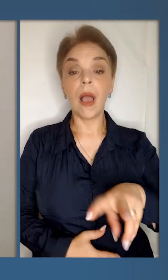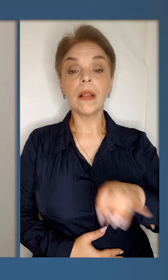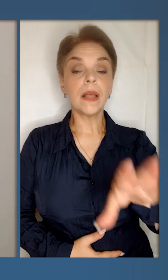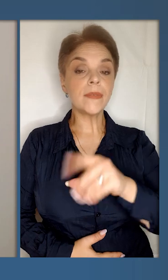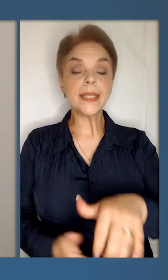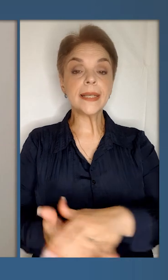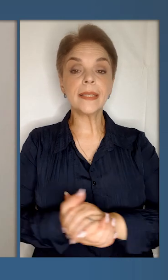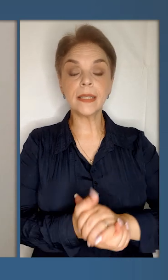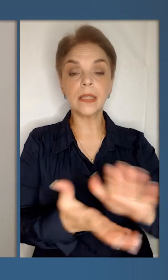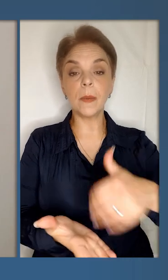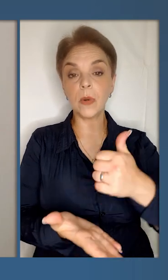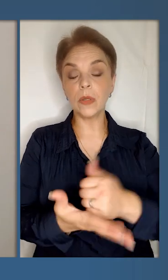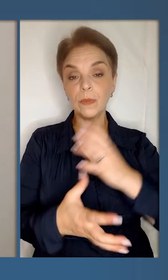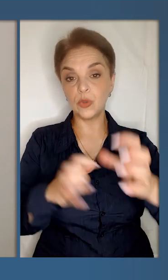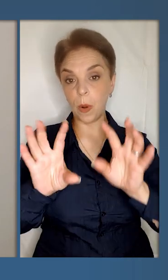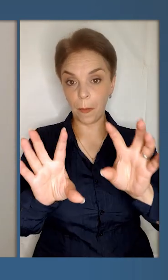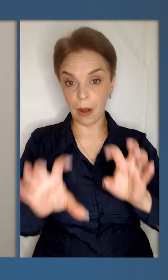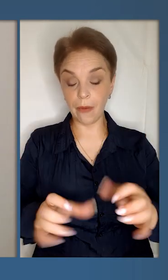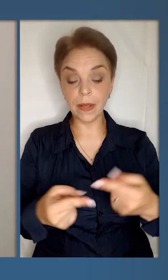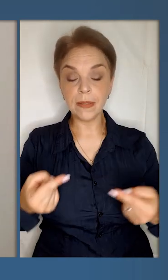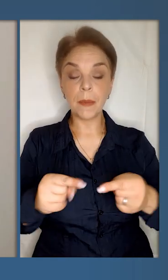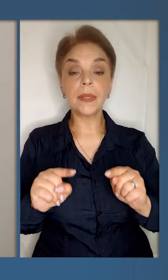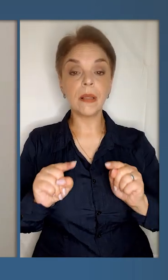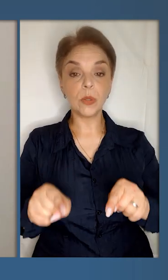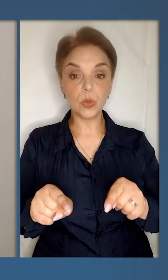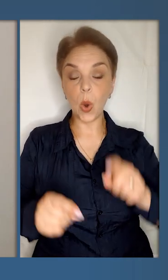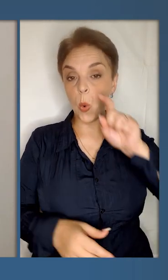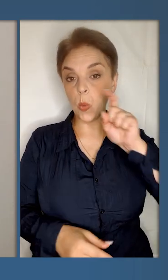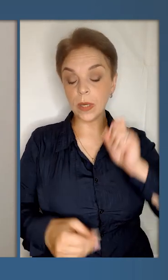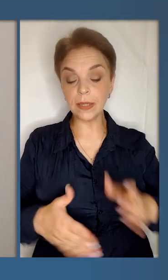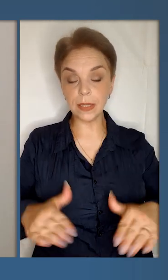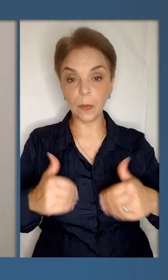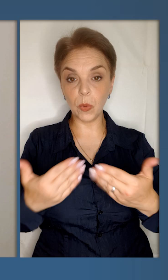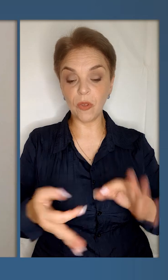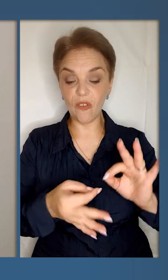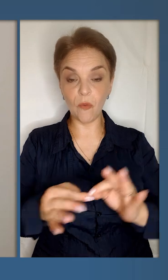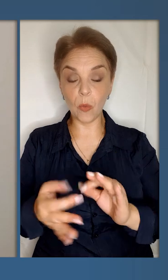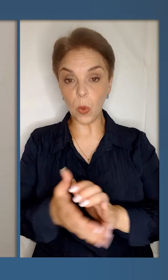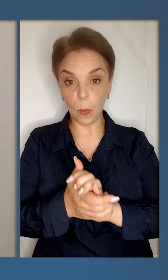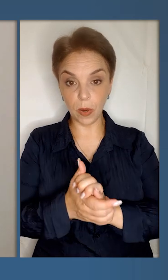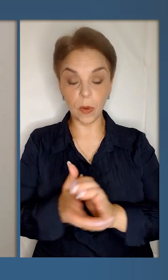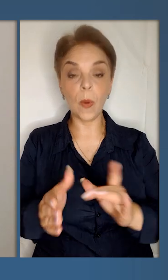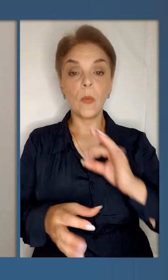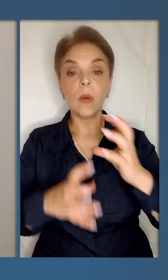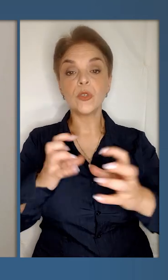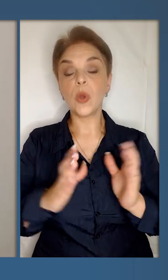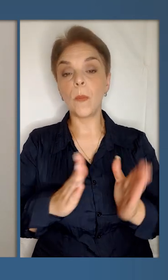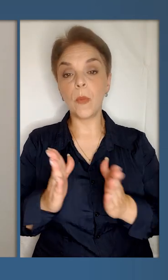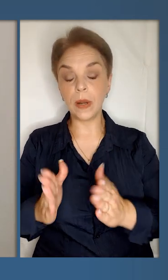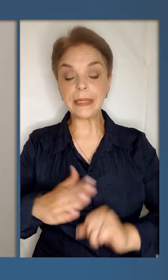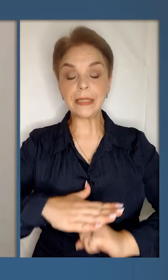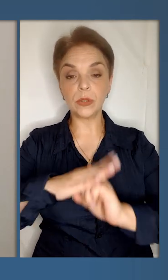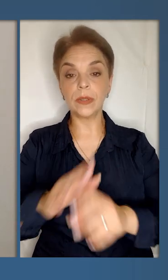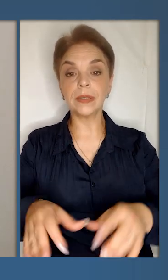всіх єдна пріоритет міжнародного права, і саме для цього Україна запропонувала формулу миру, бо міжнародний